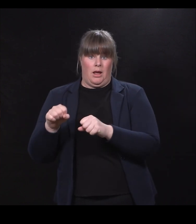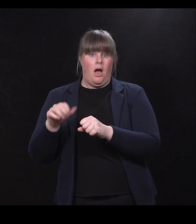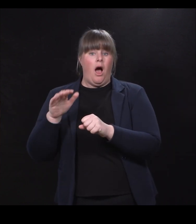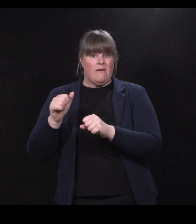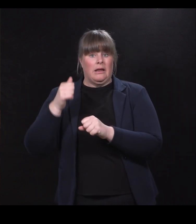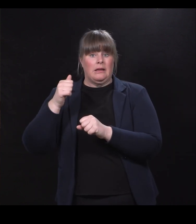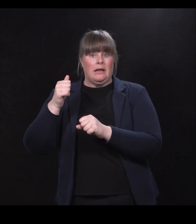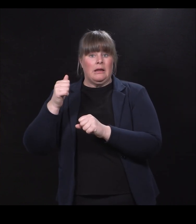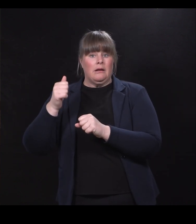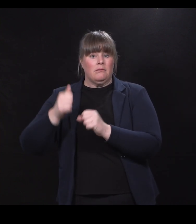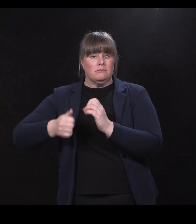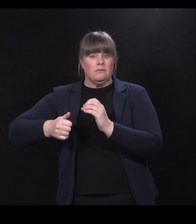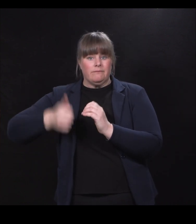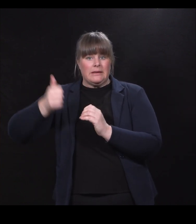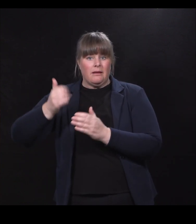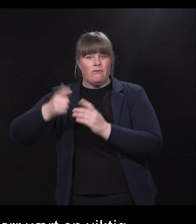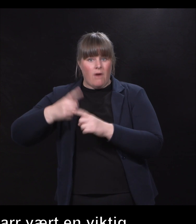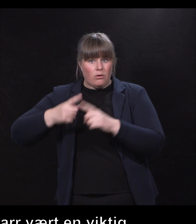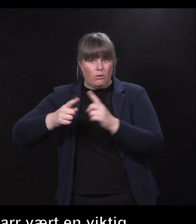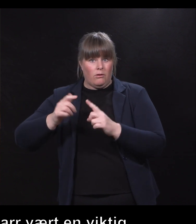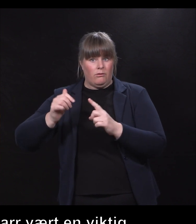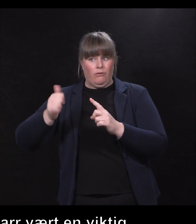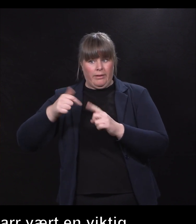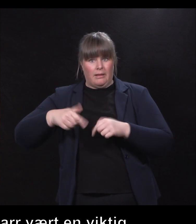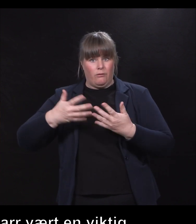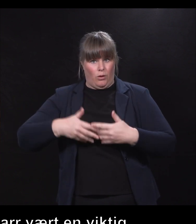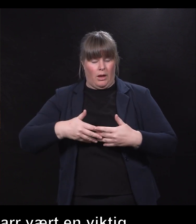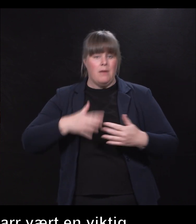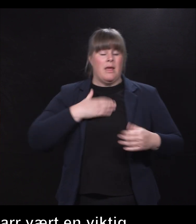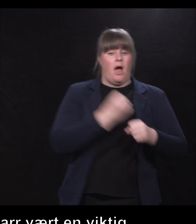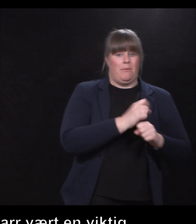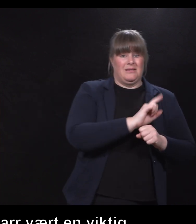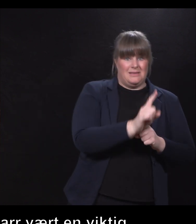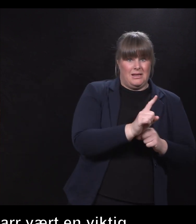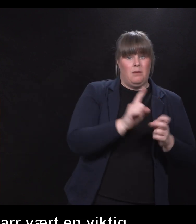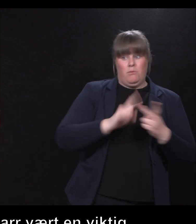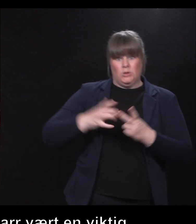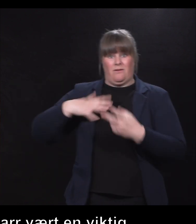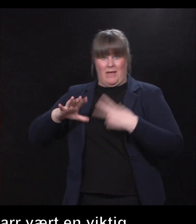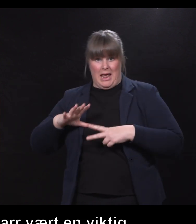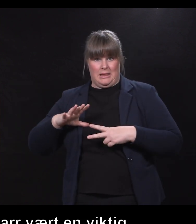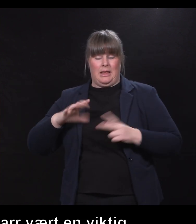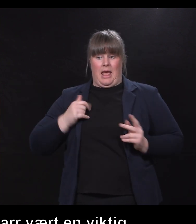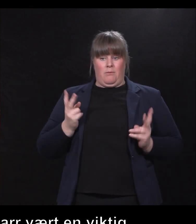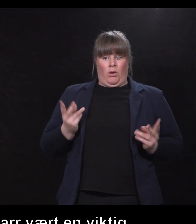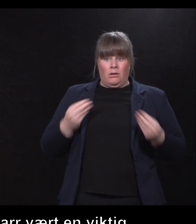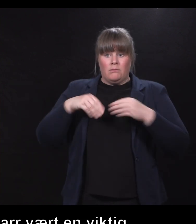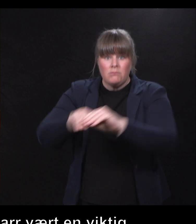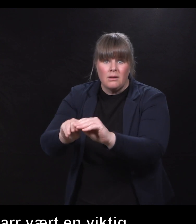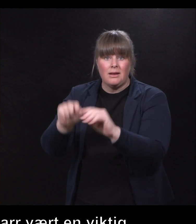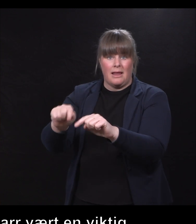for at dette går. For jeg får lov til å bruke mye av arbeidstida mi, i tillegg til alle frivillighetene jeg bruker, inn i dette fordi det er ungdomsarbeid.